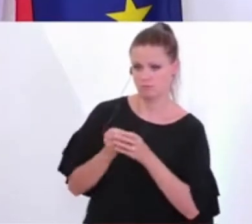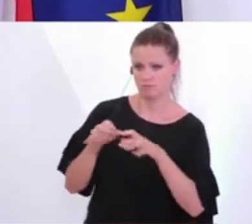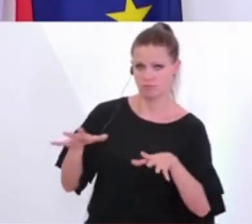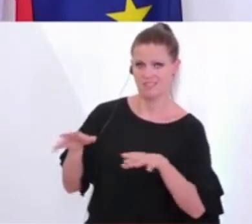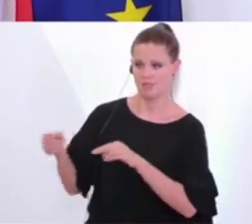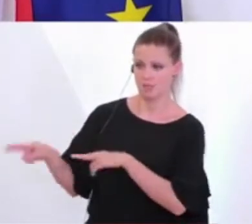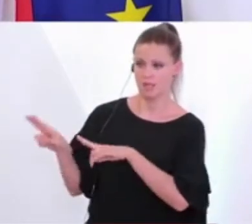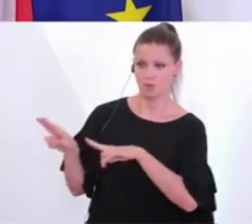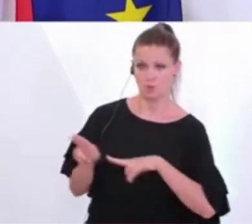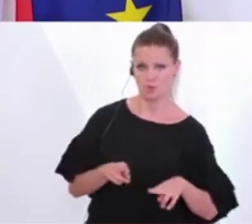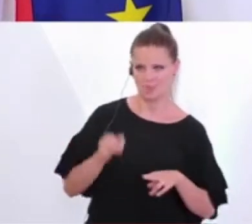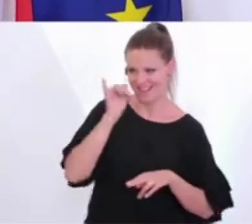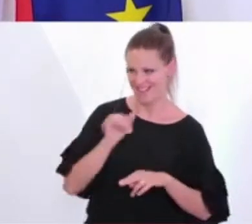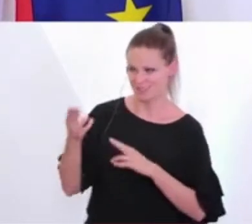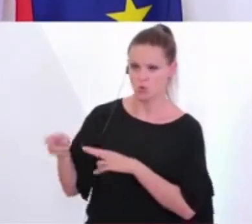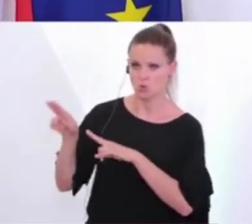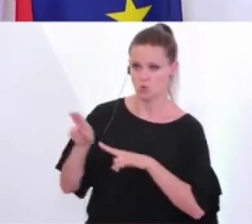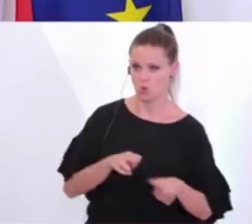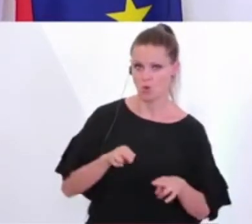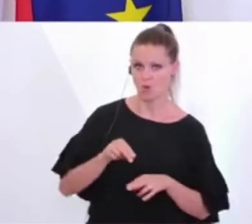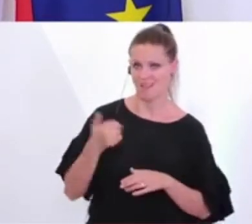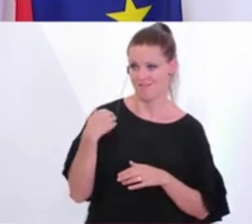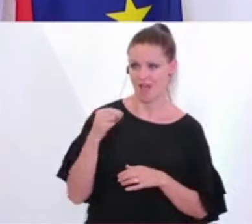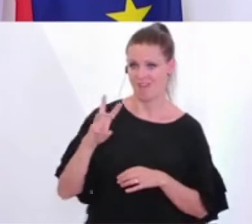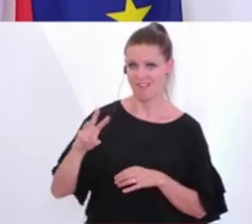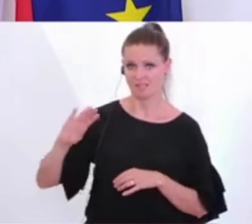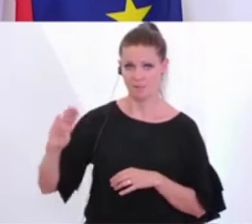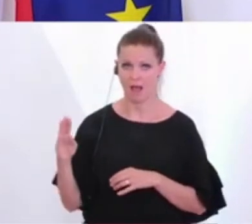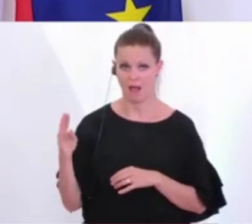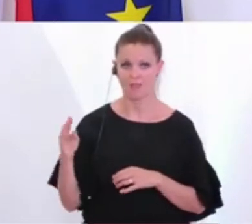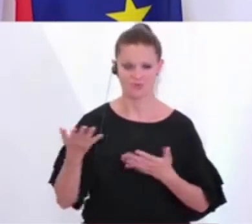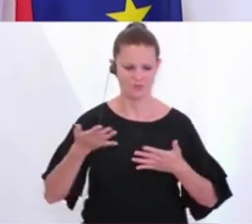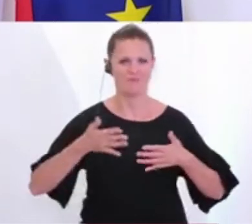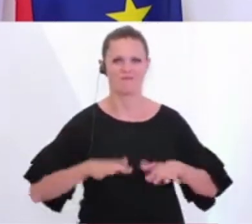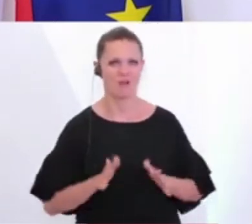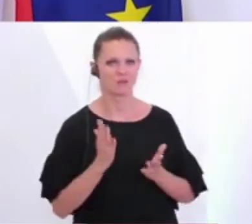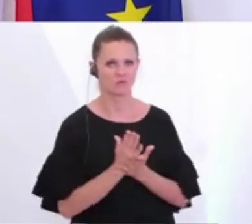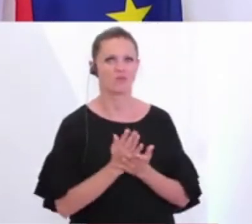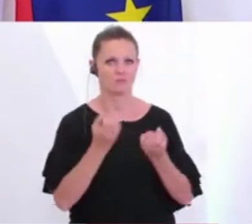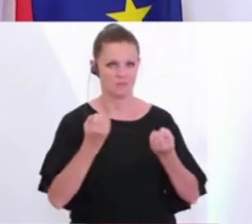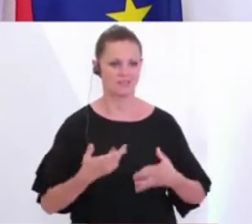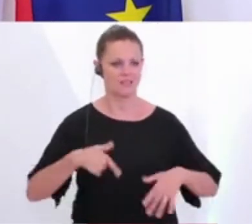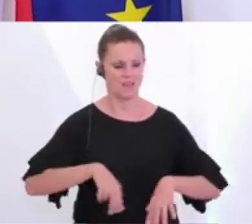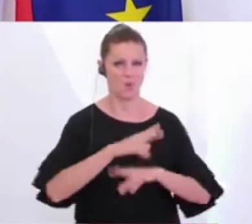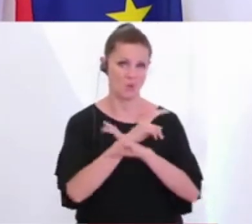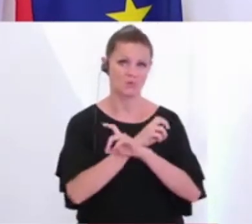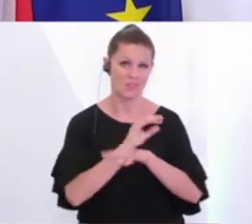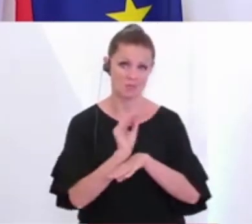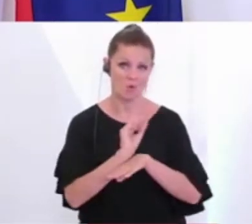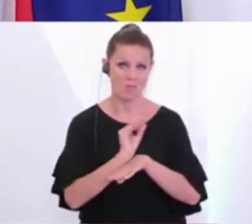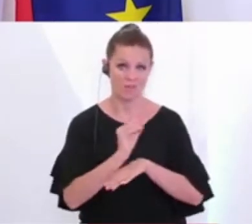von ihren Reisen am Westbalkan. Und wir haben solche Fälle ja auch schon in Österreich beobachten müssen.